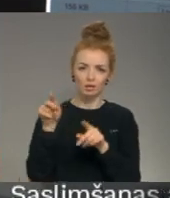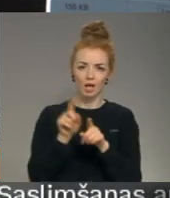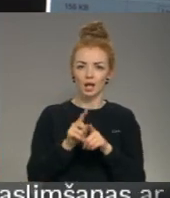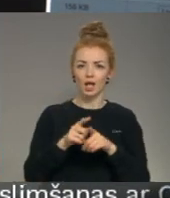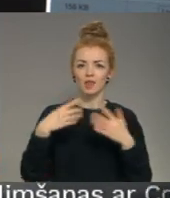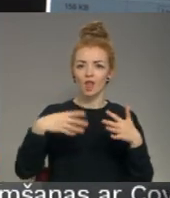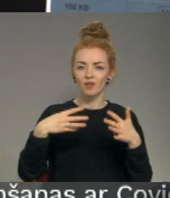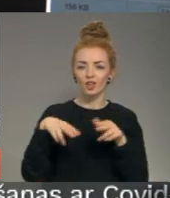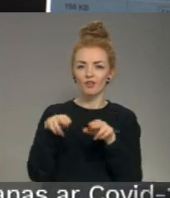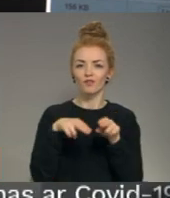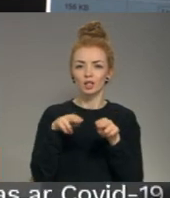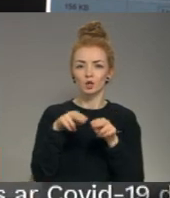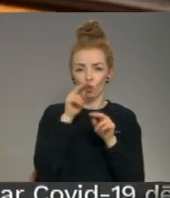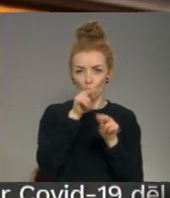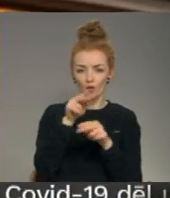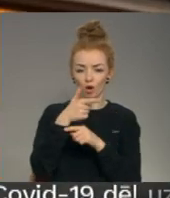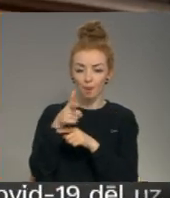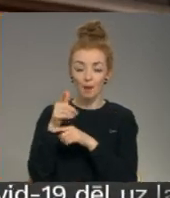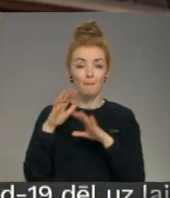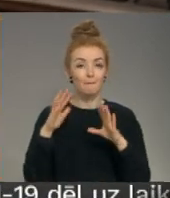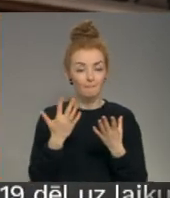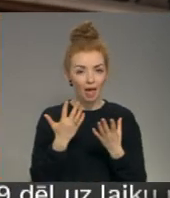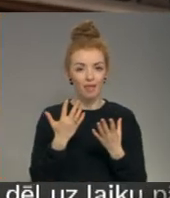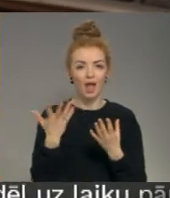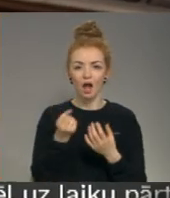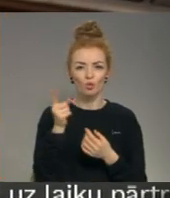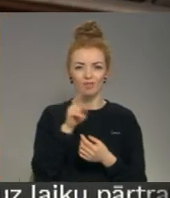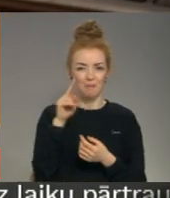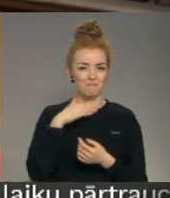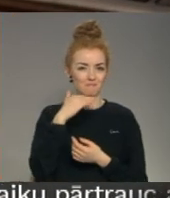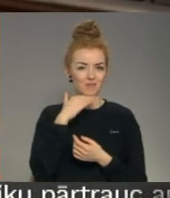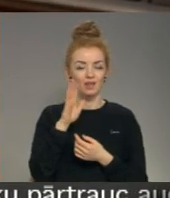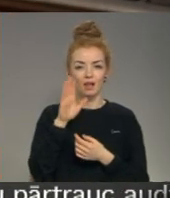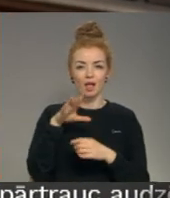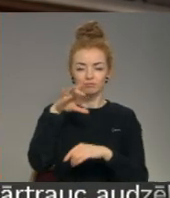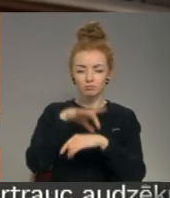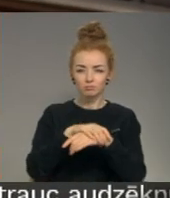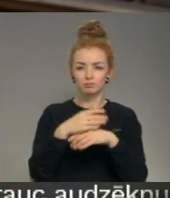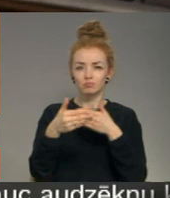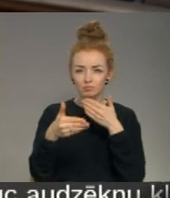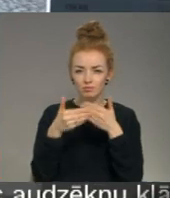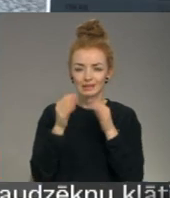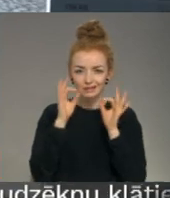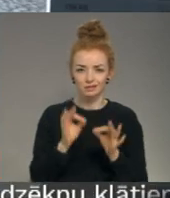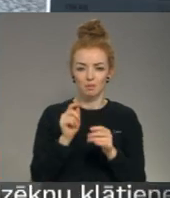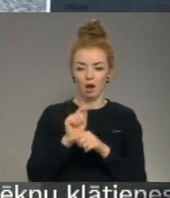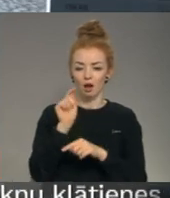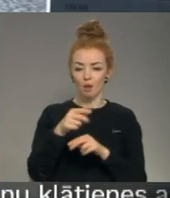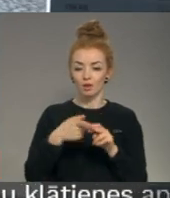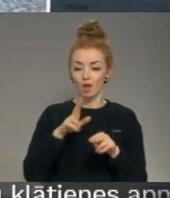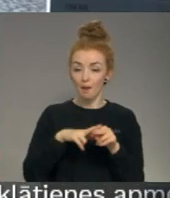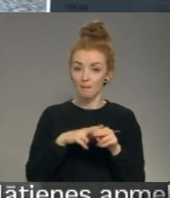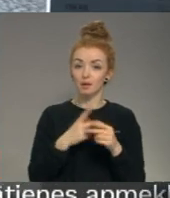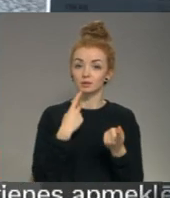90 video novērošanas kameras, tomēr nēret ar tam nepietika, lai pierādītu pamanīto pārkāpumu. Tāpēc